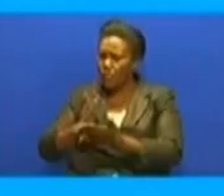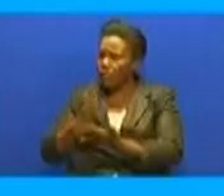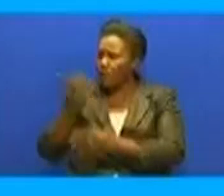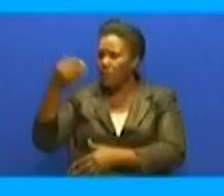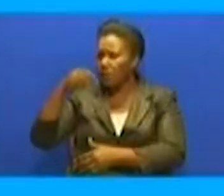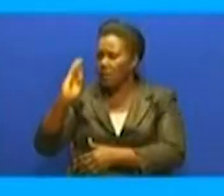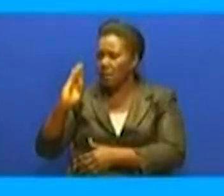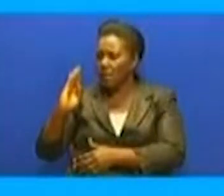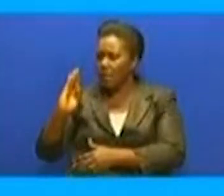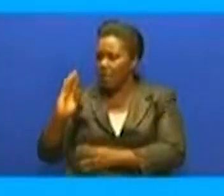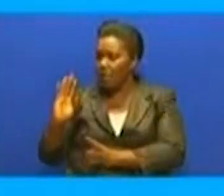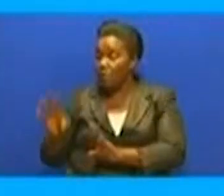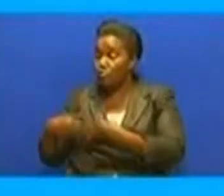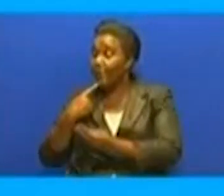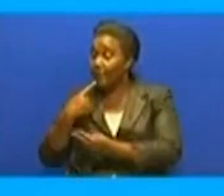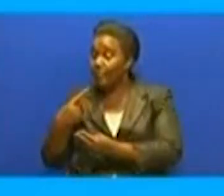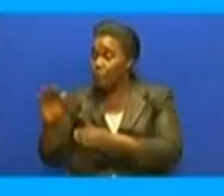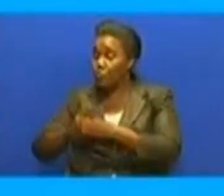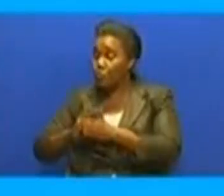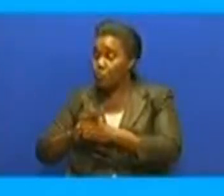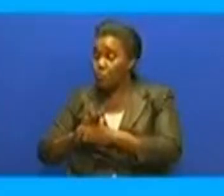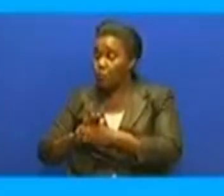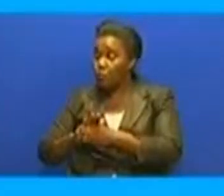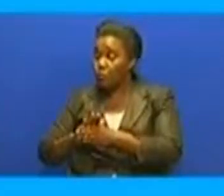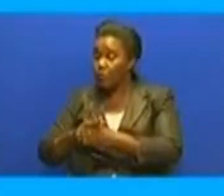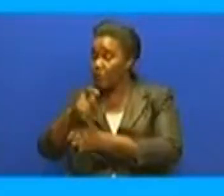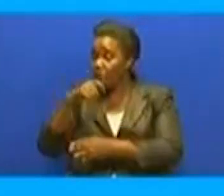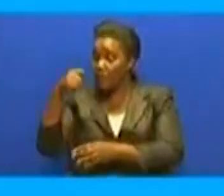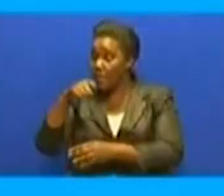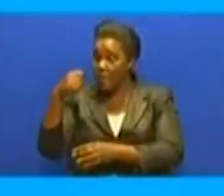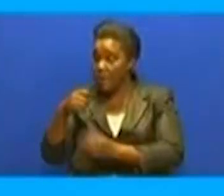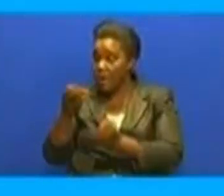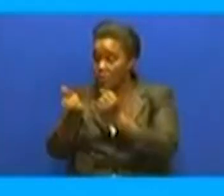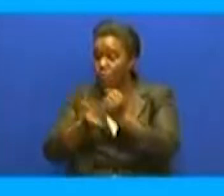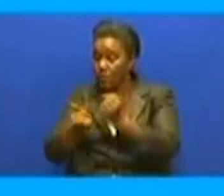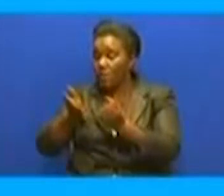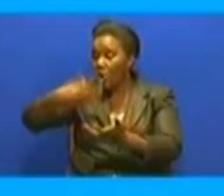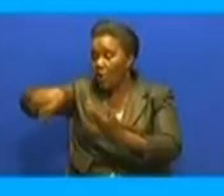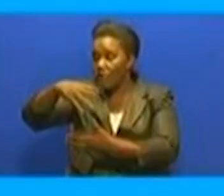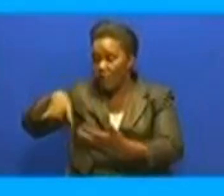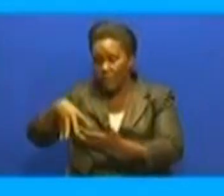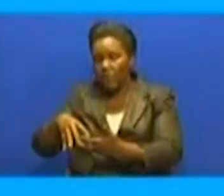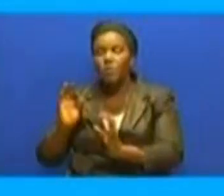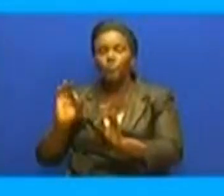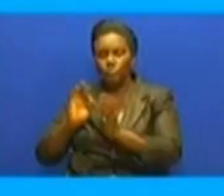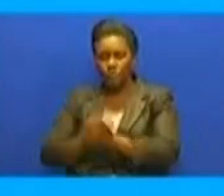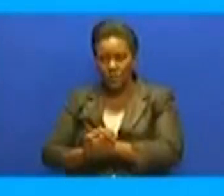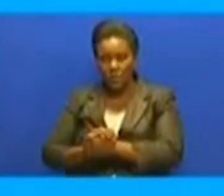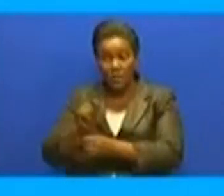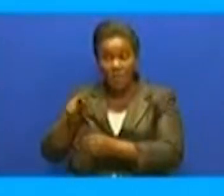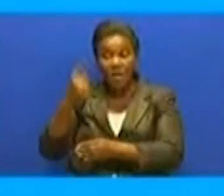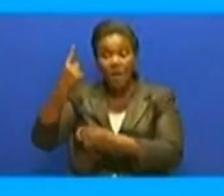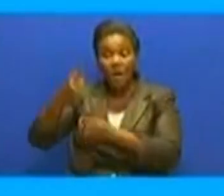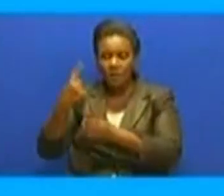serikalini kwa kutuwa tamko juu ya uchinjaji. Wa mifugo holela bila kufuwa toteratibu mkwa ni dodoma.